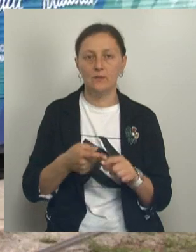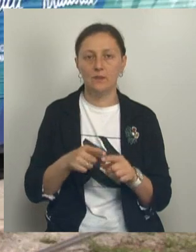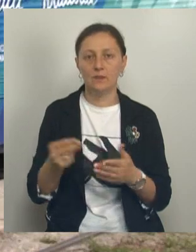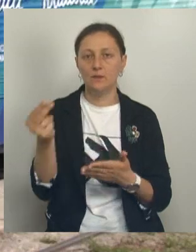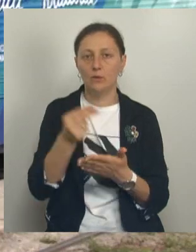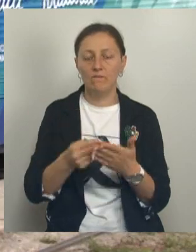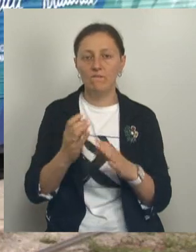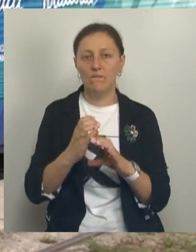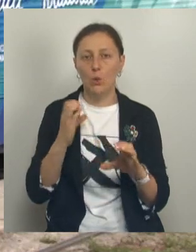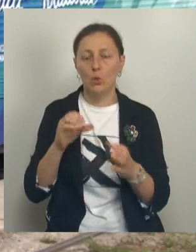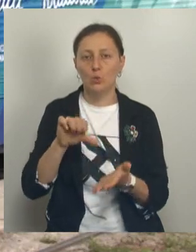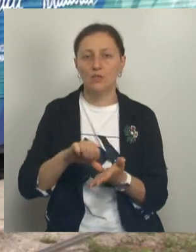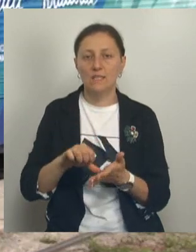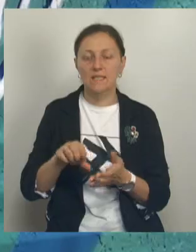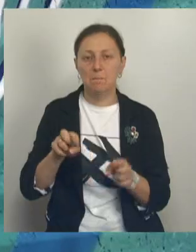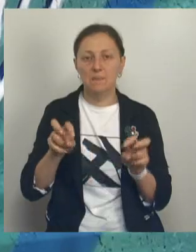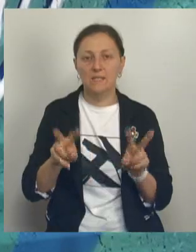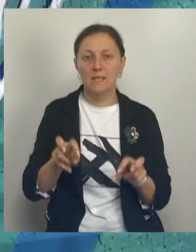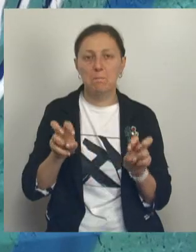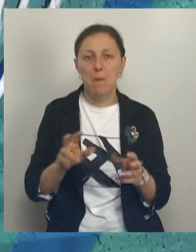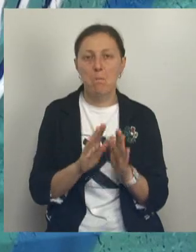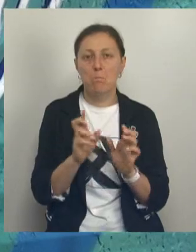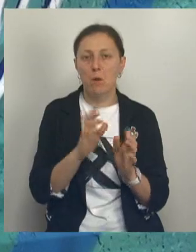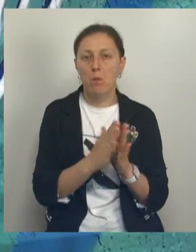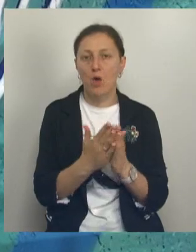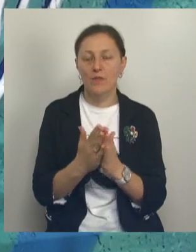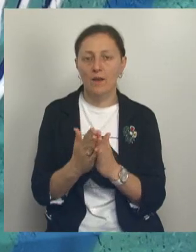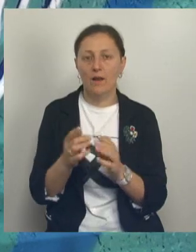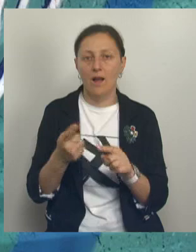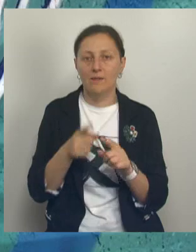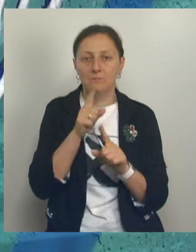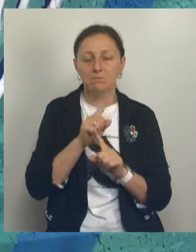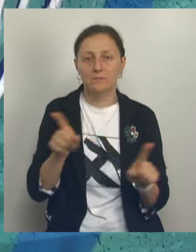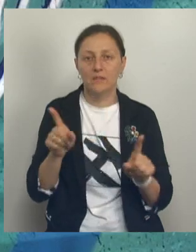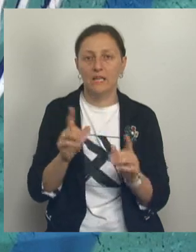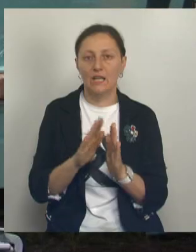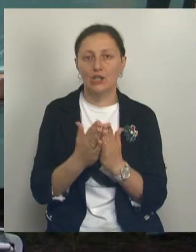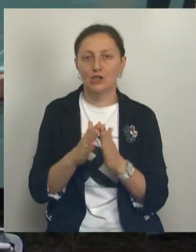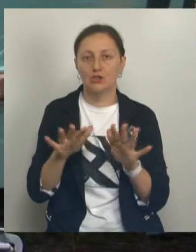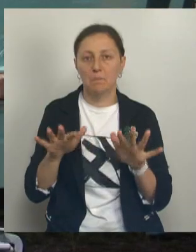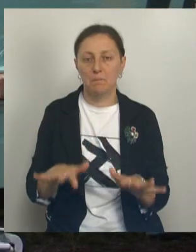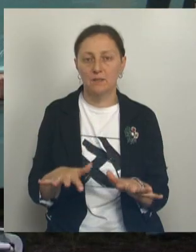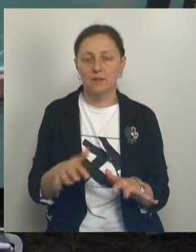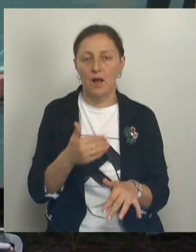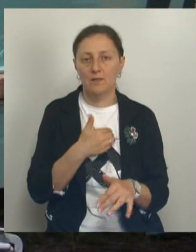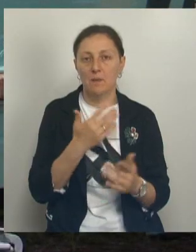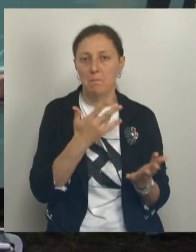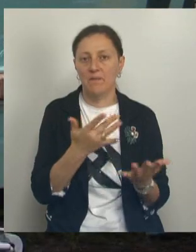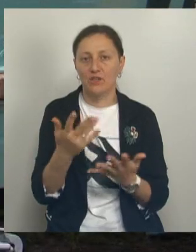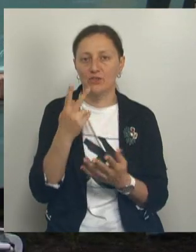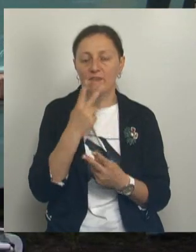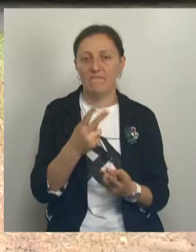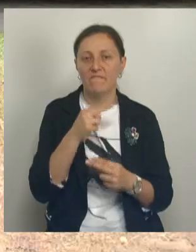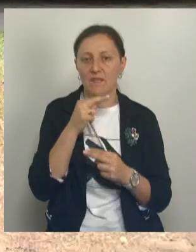вагона участвовали специалисты Центральной библиотечной системы. С помощью такого неформального книжного пространства хотят привлечь внимание к